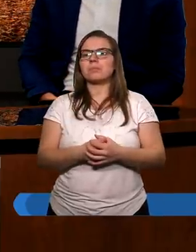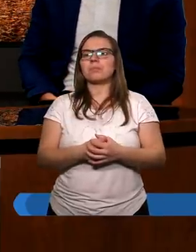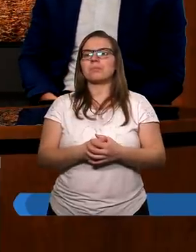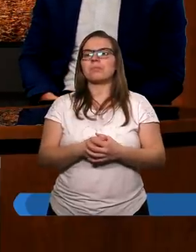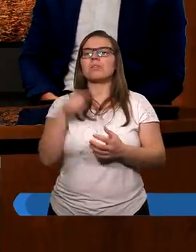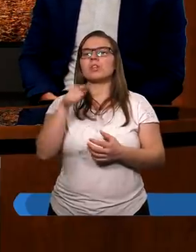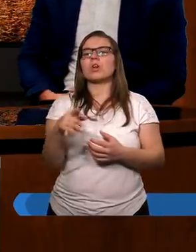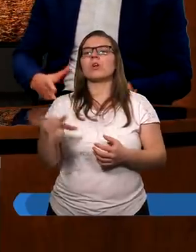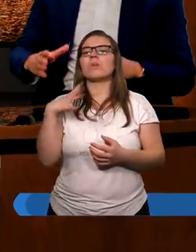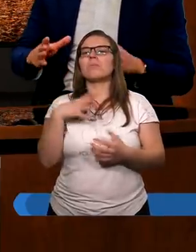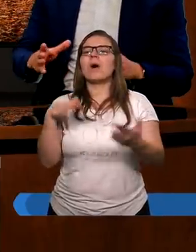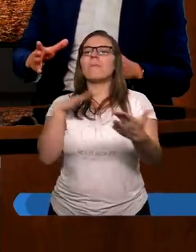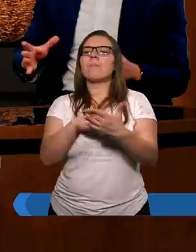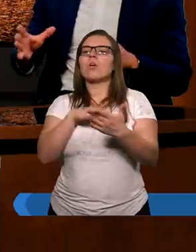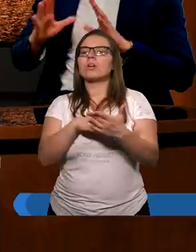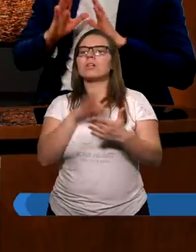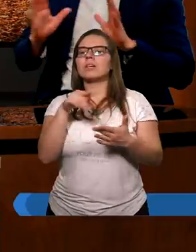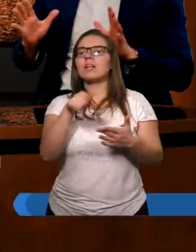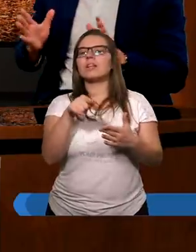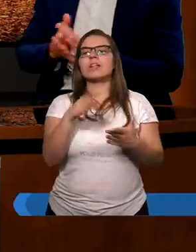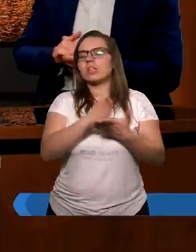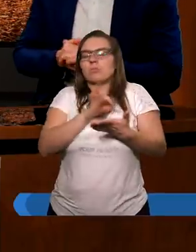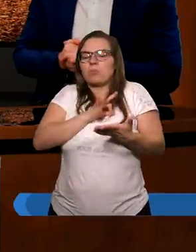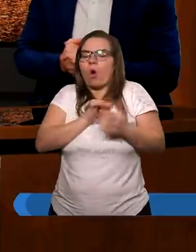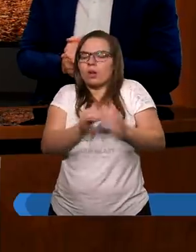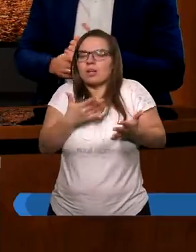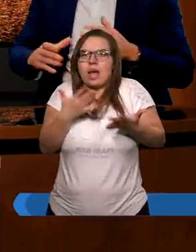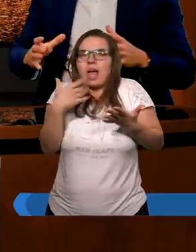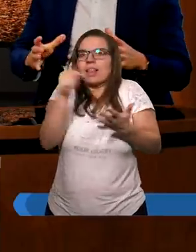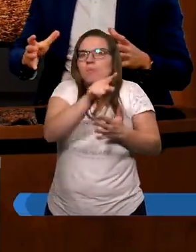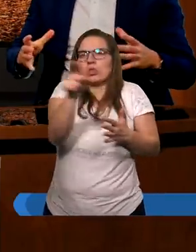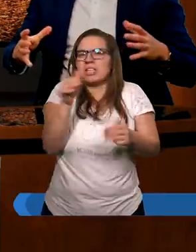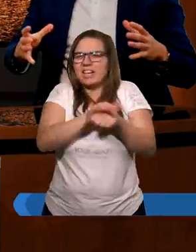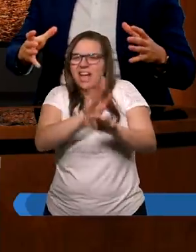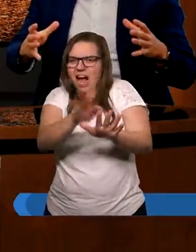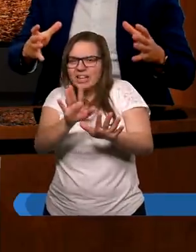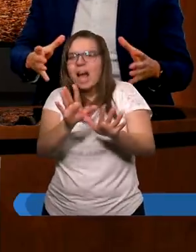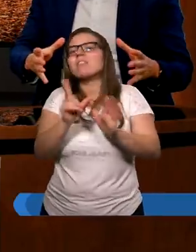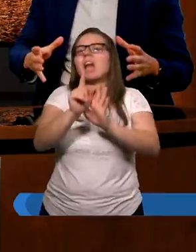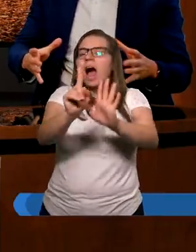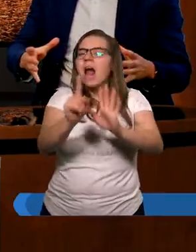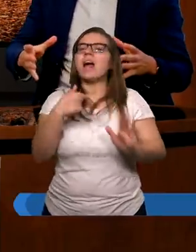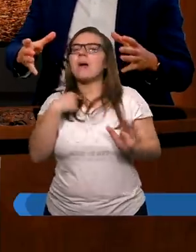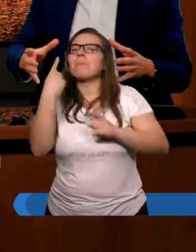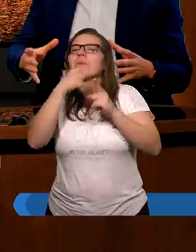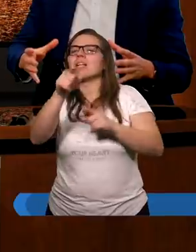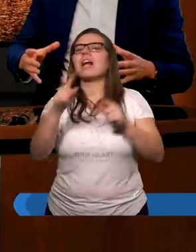Może to była potrzeba akurat w tej chwili, to jest tylko moje zdań, nie musicie się z nim zgadzać, ale że właśnie w tej sytuacji, w tej chwili